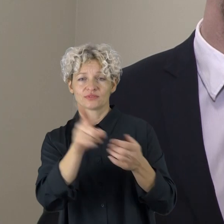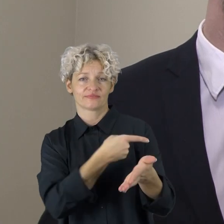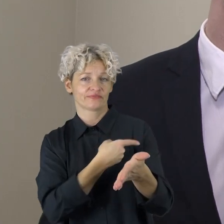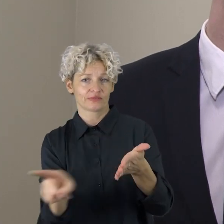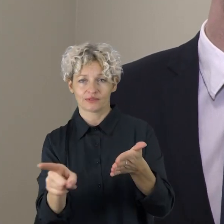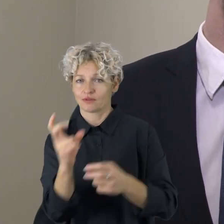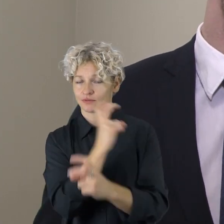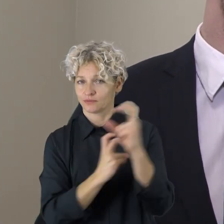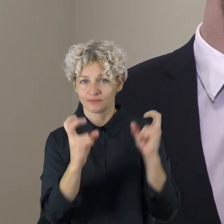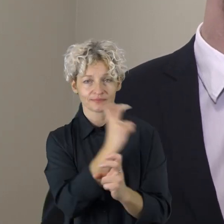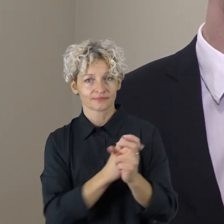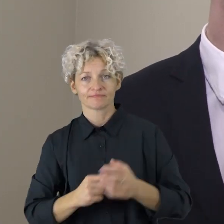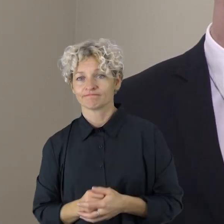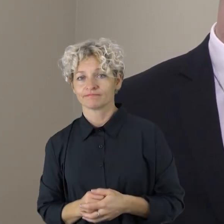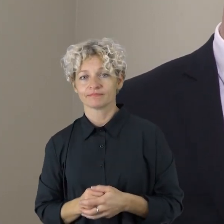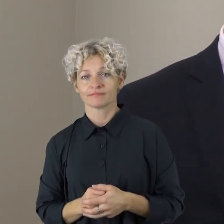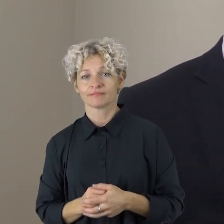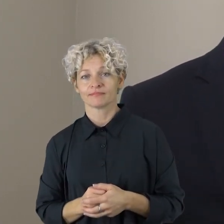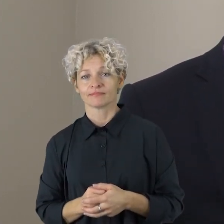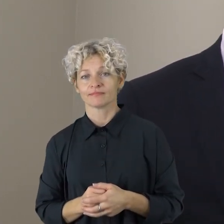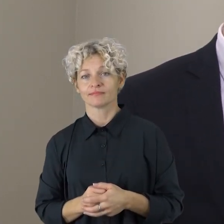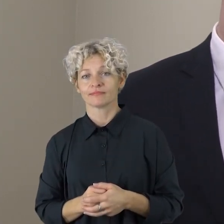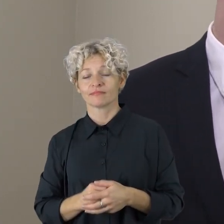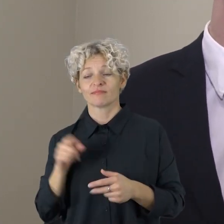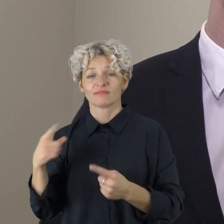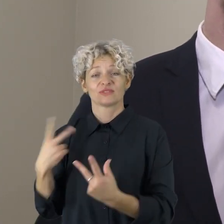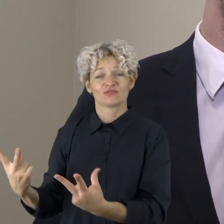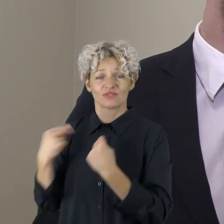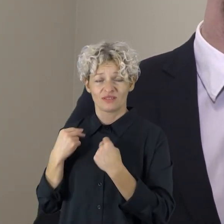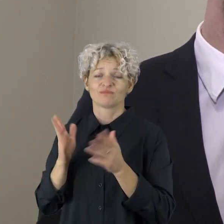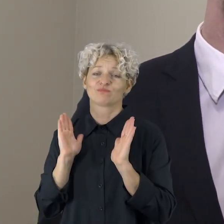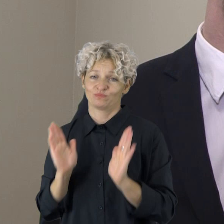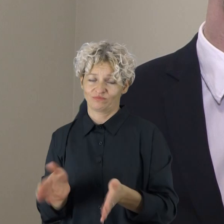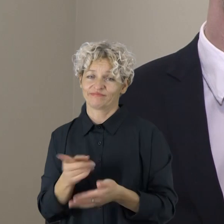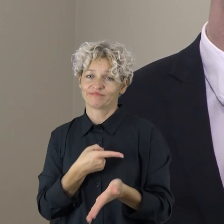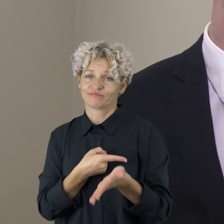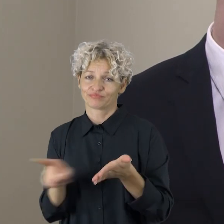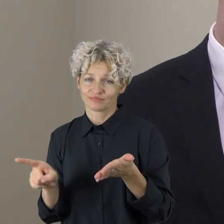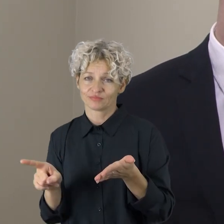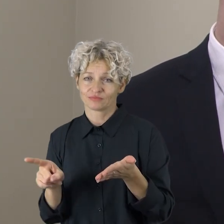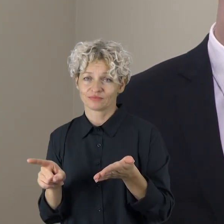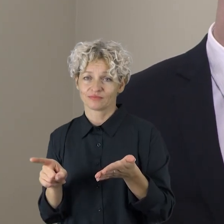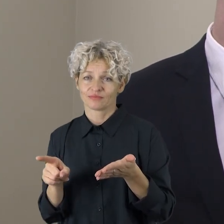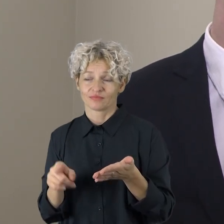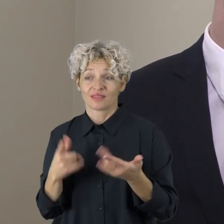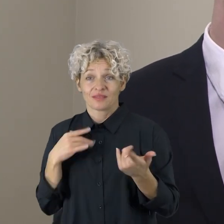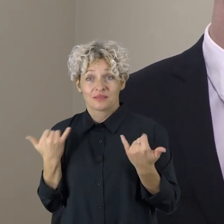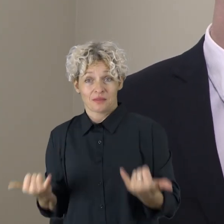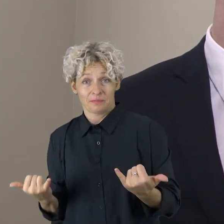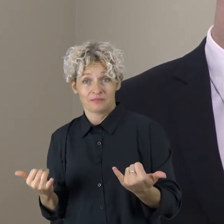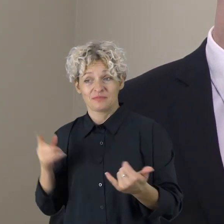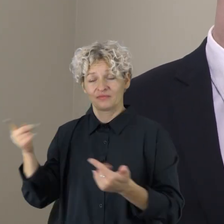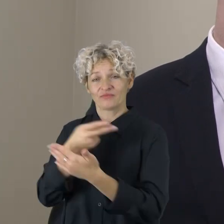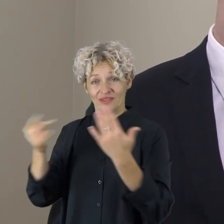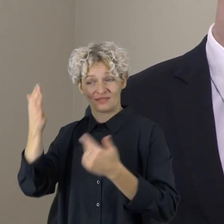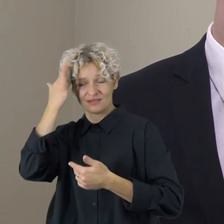tikrai dideli rekonstrukcijos darbai. Kitais metais davė pažadą demontuoti šitą įrenginį, kuris, kaip minėjau,